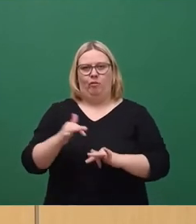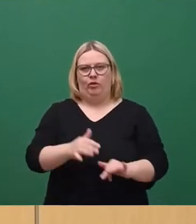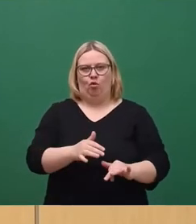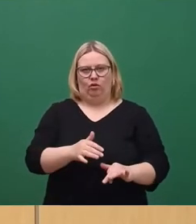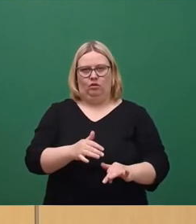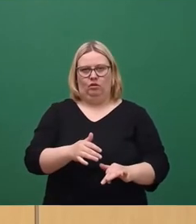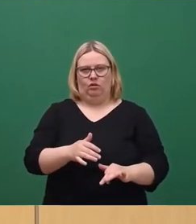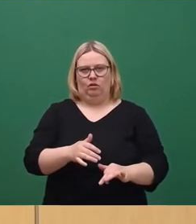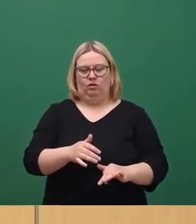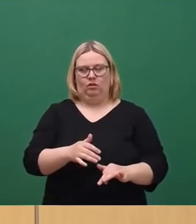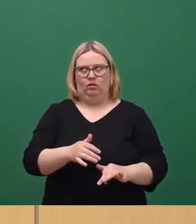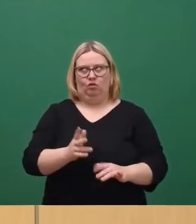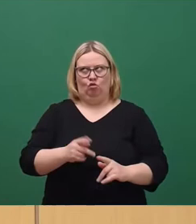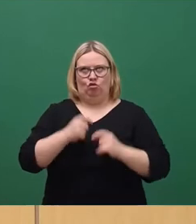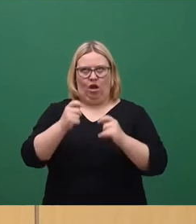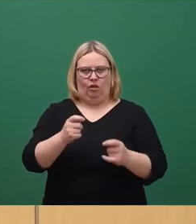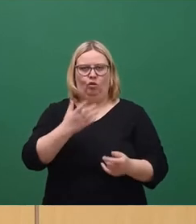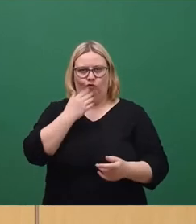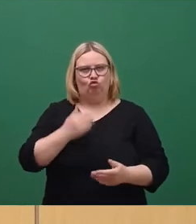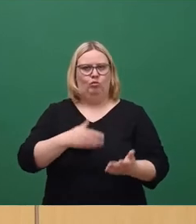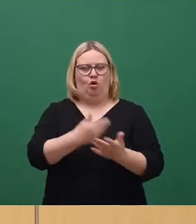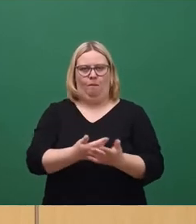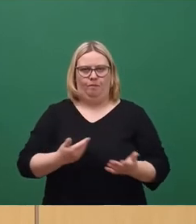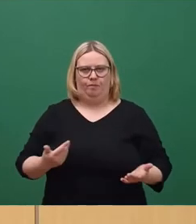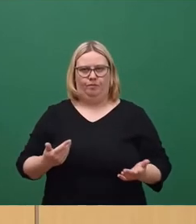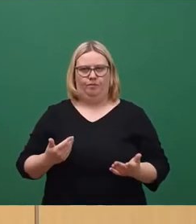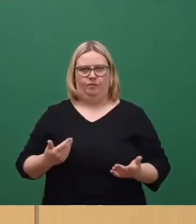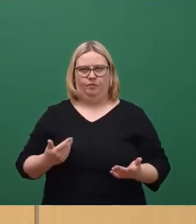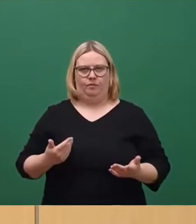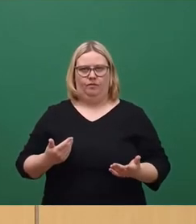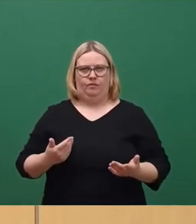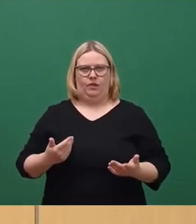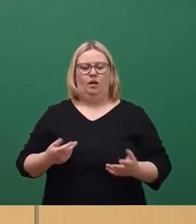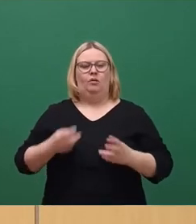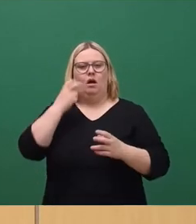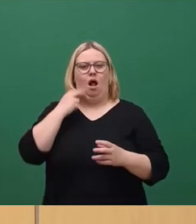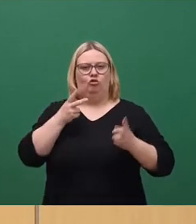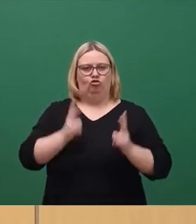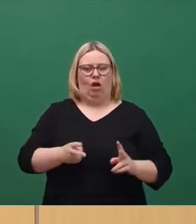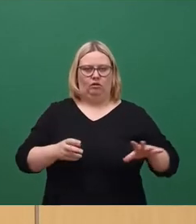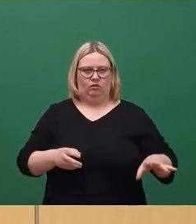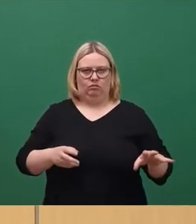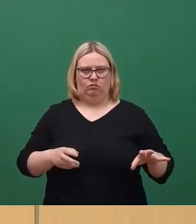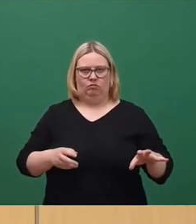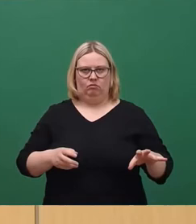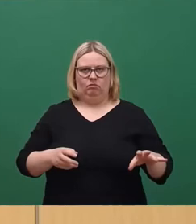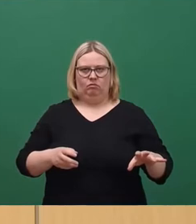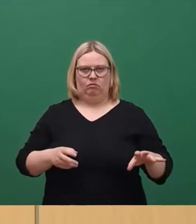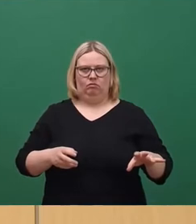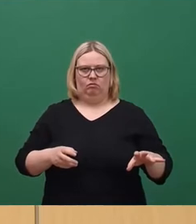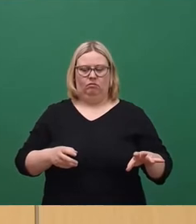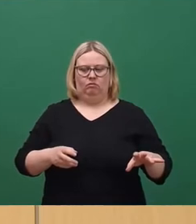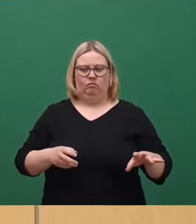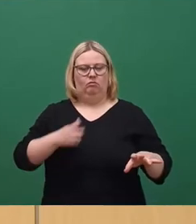Antrag gerne bekommen. Linkselwig, also auf Altstädter Seite, sagte mir unser